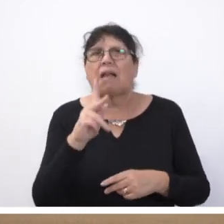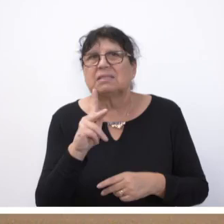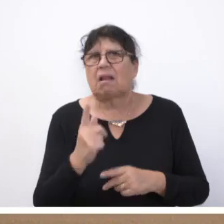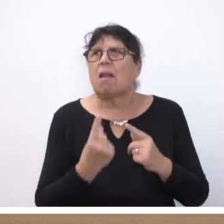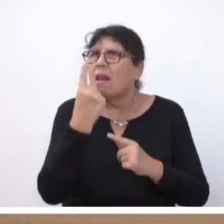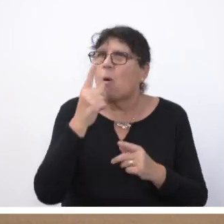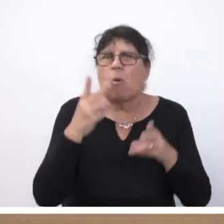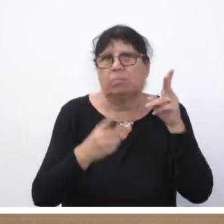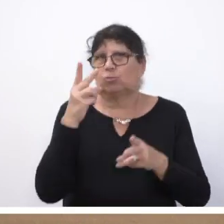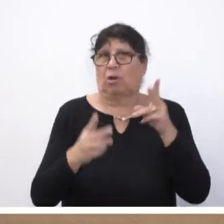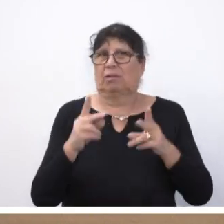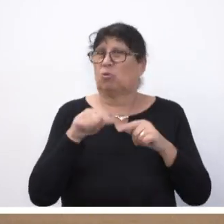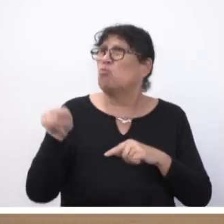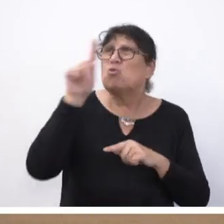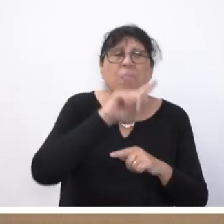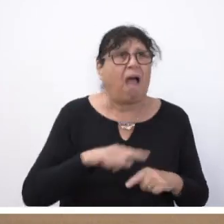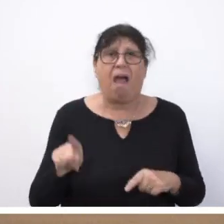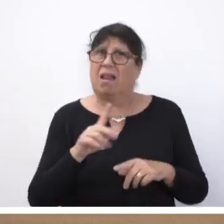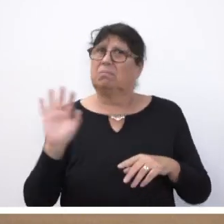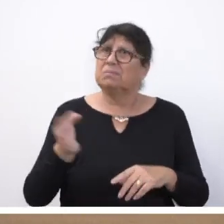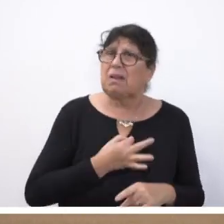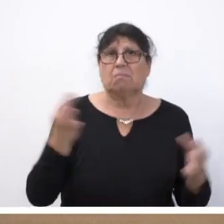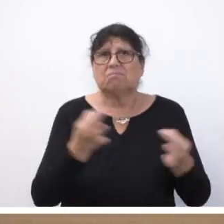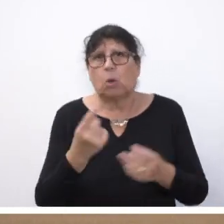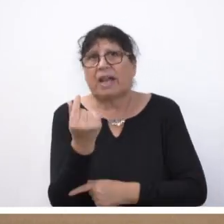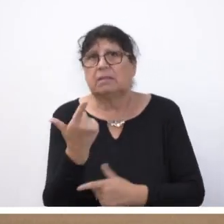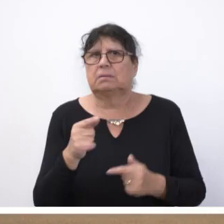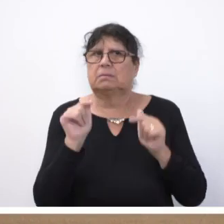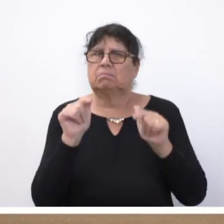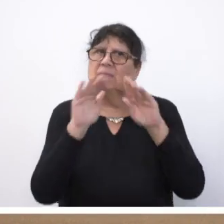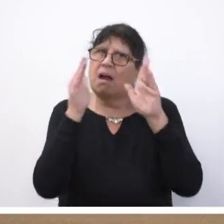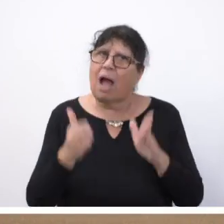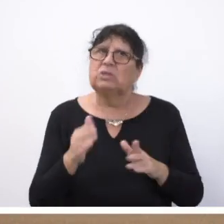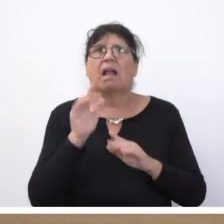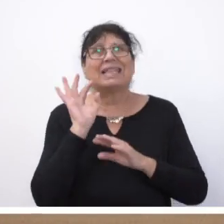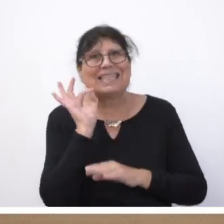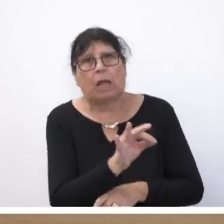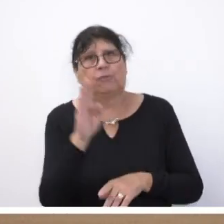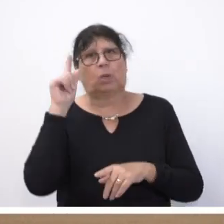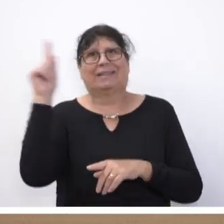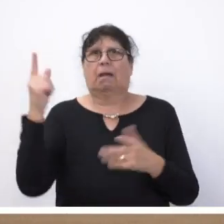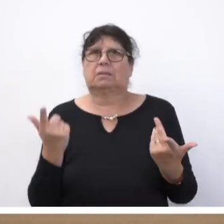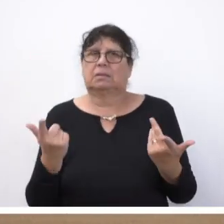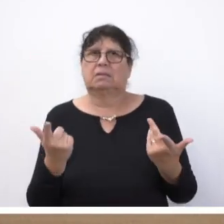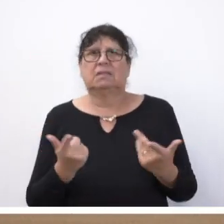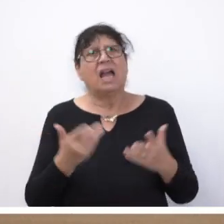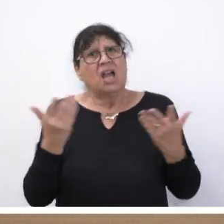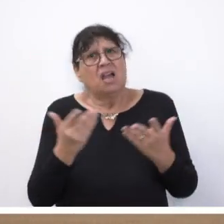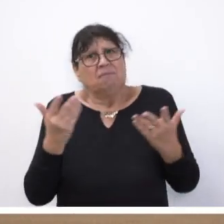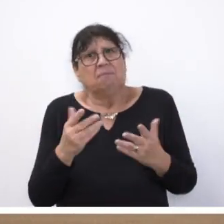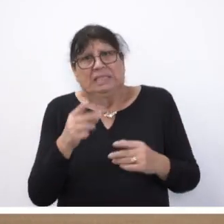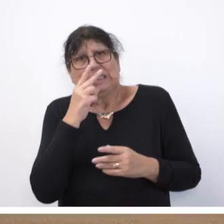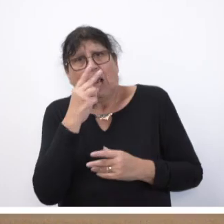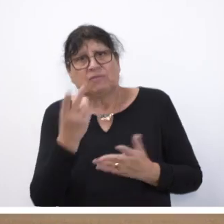Schäden. Überall im Land wird Geld benötigt und hierfür ist genau dieser Haushalt jetzt gedacht. Und was ist denn die Realität?